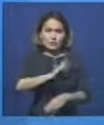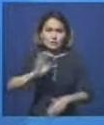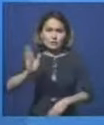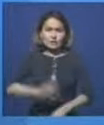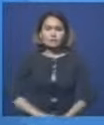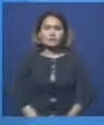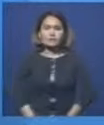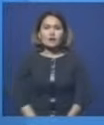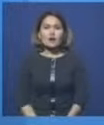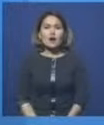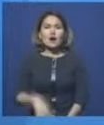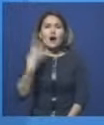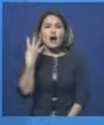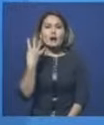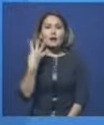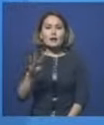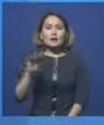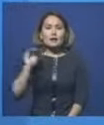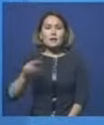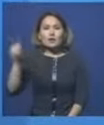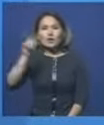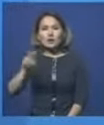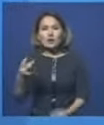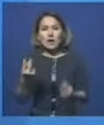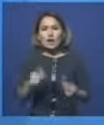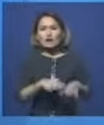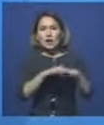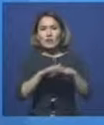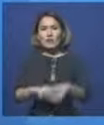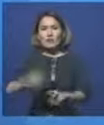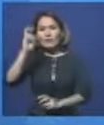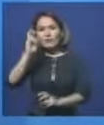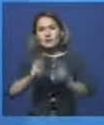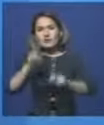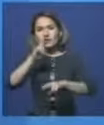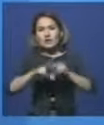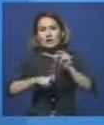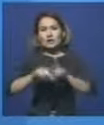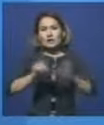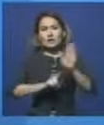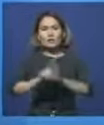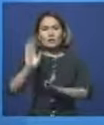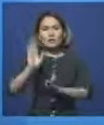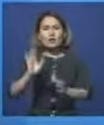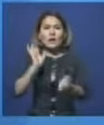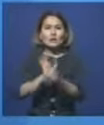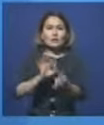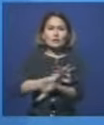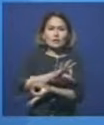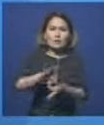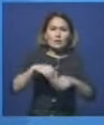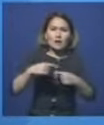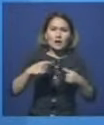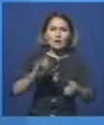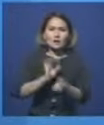Құны 40 миллион доллар болатын меморандумға қол қойылды. Жоба үш кезең бойынша жүздегі асат. Құрмыстық қалдықтарды өңдегі және қауіпті